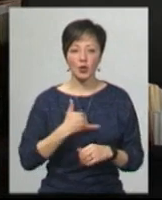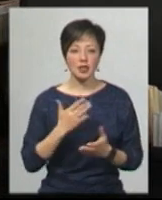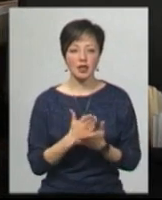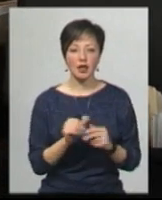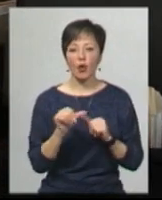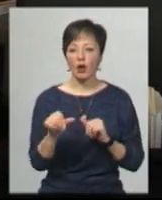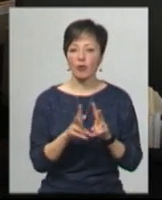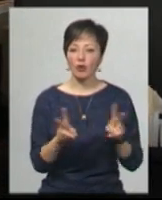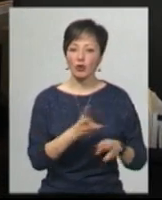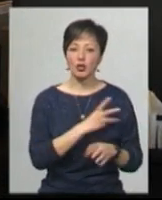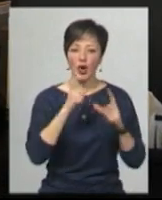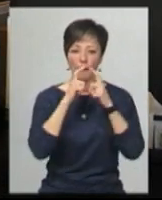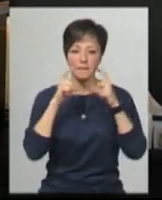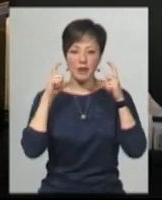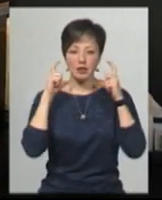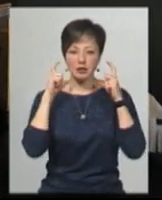окремо, хто бажає маску.